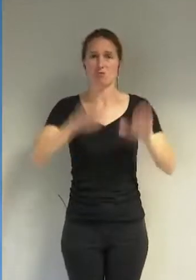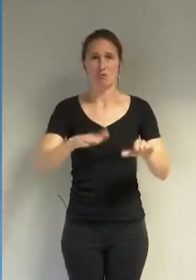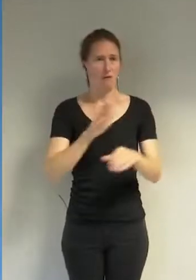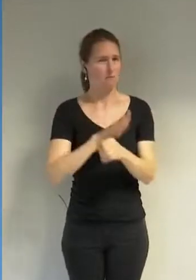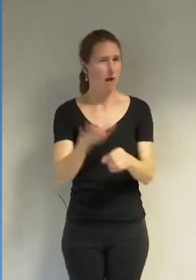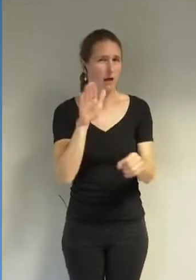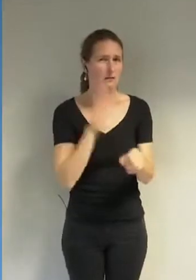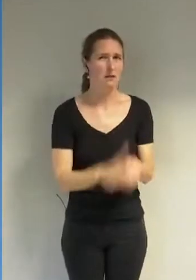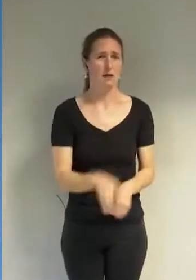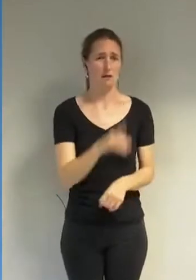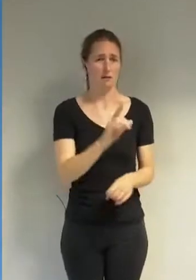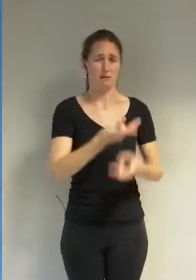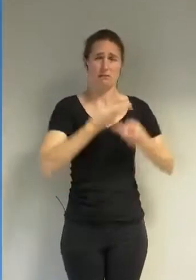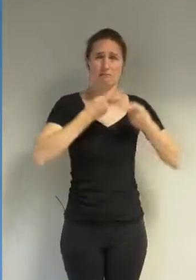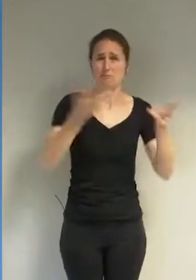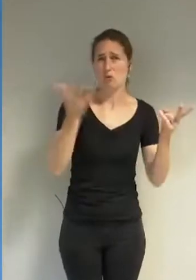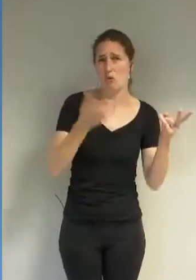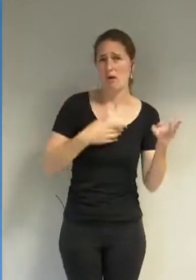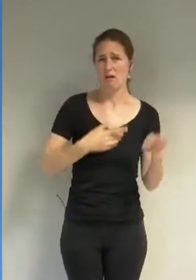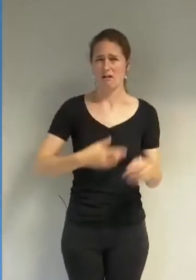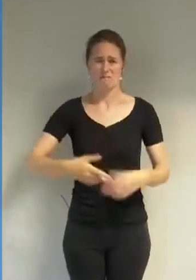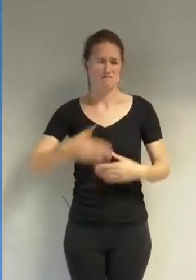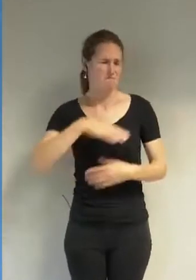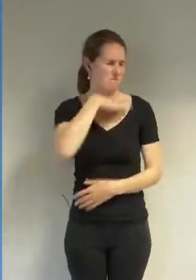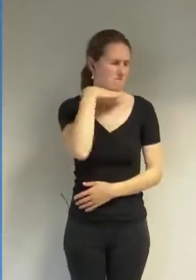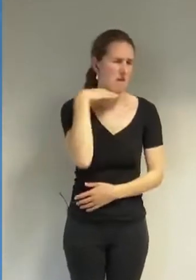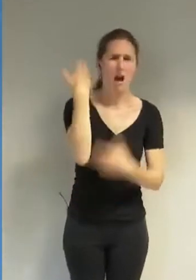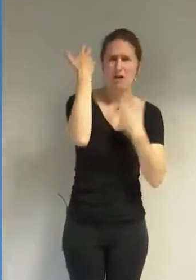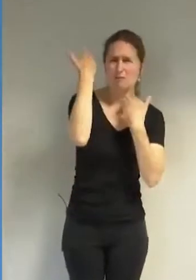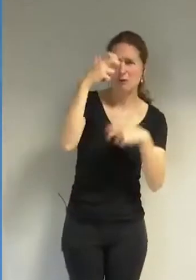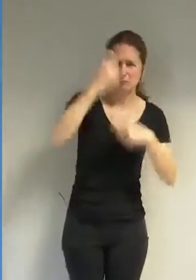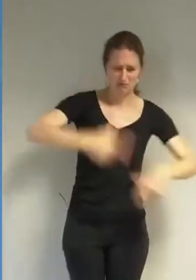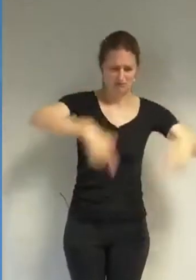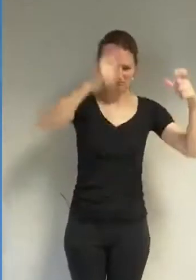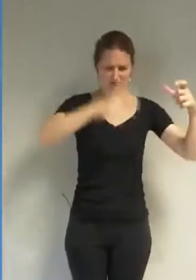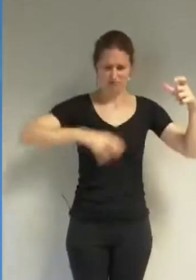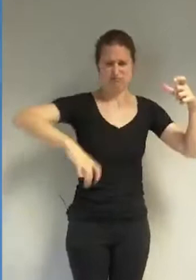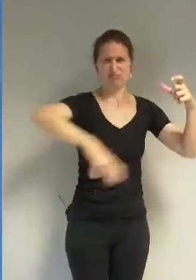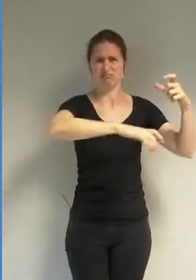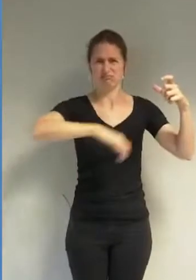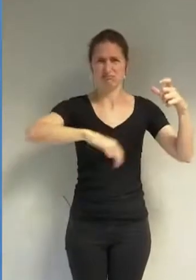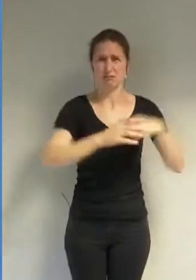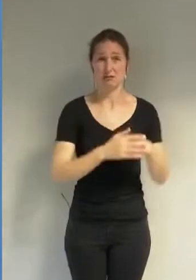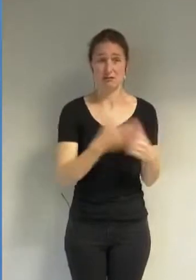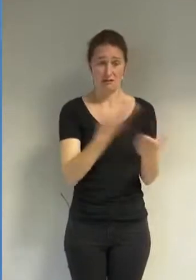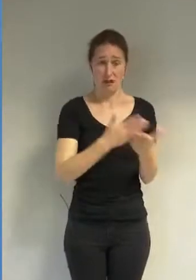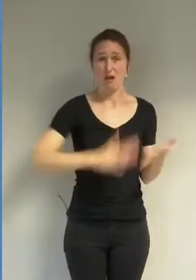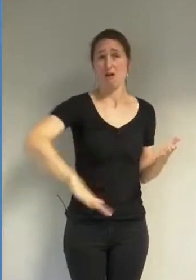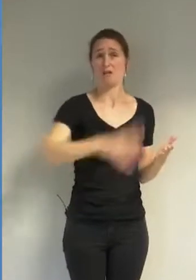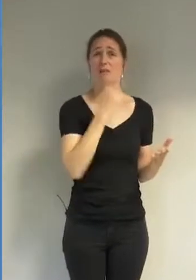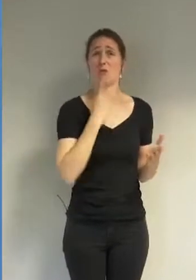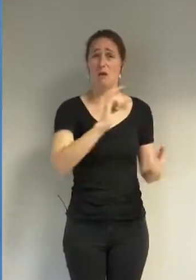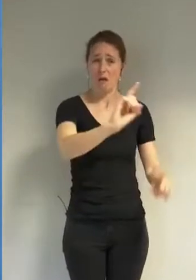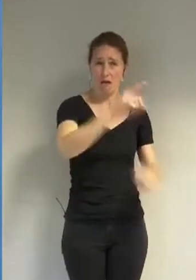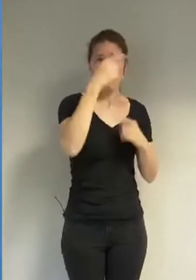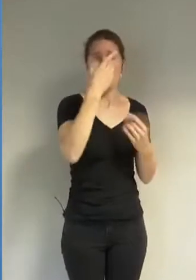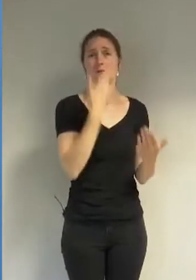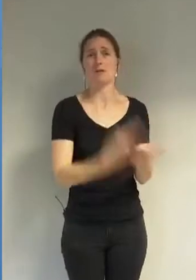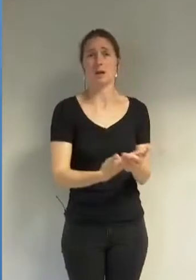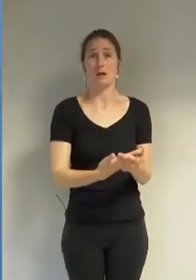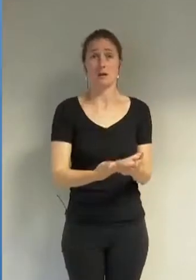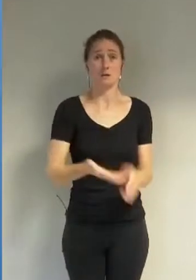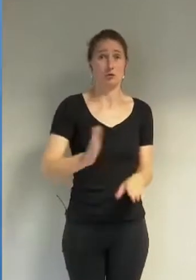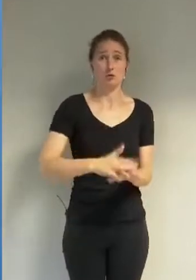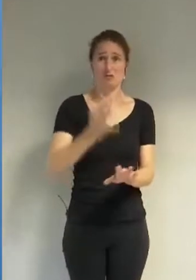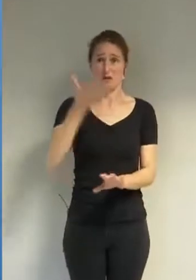du bruit des rodéos en bas de chez eux. Voilà ce que me disent ces Français. Et en aucun cas, en cinq ans de